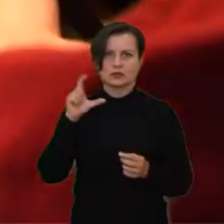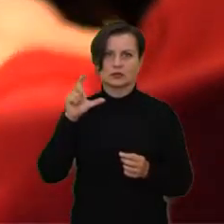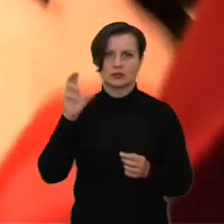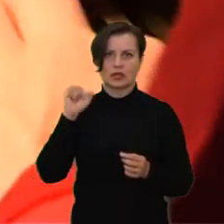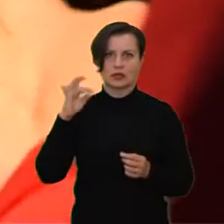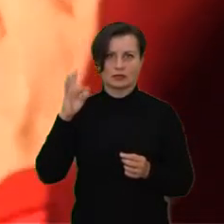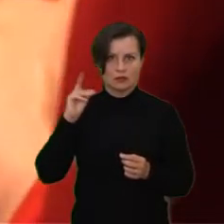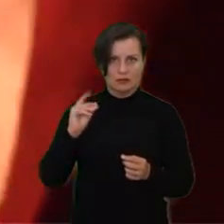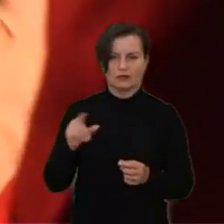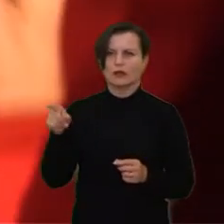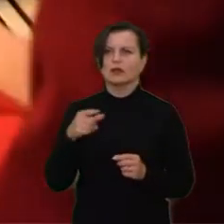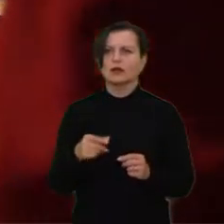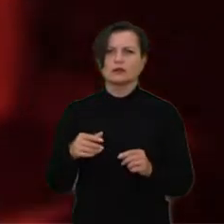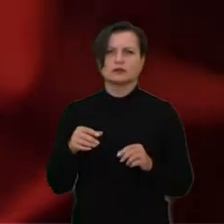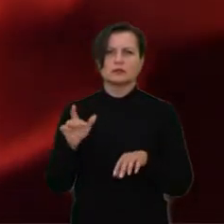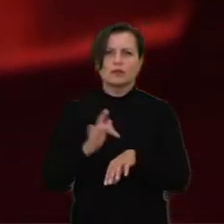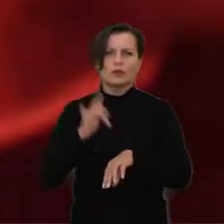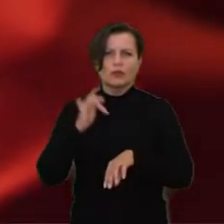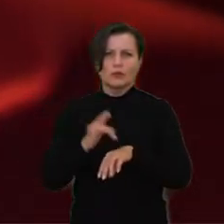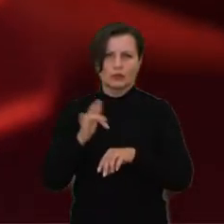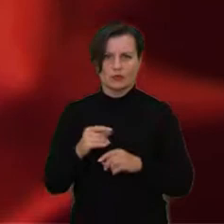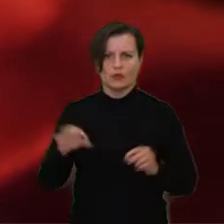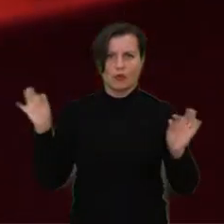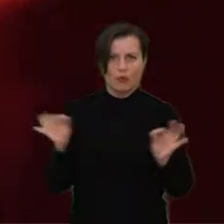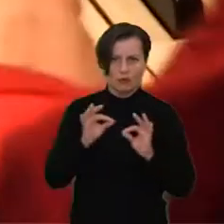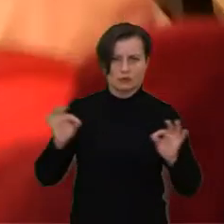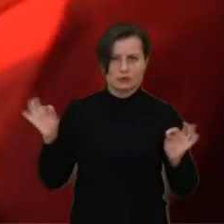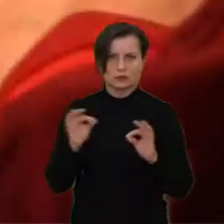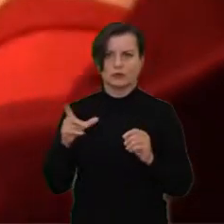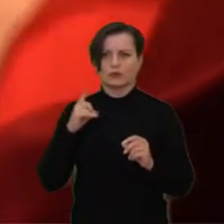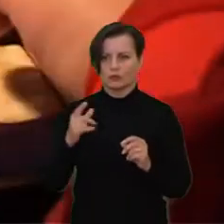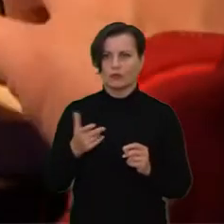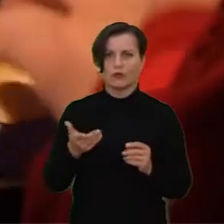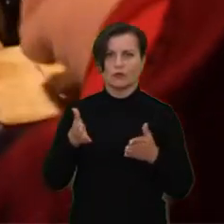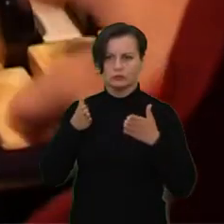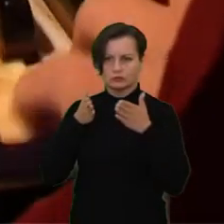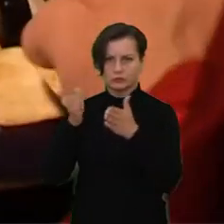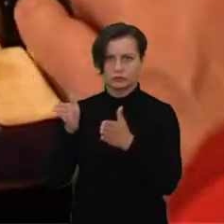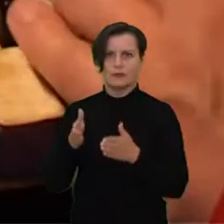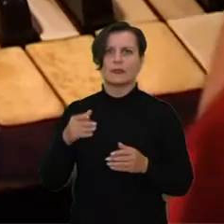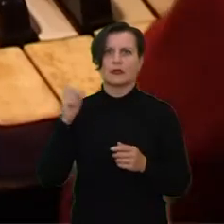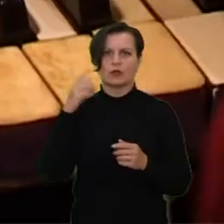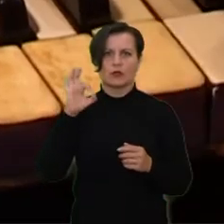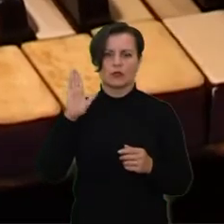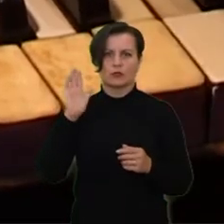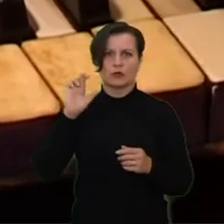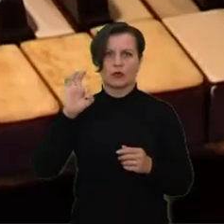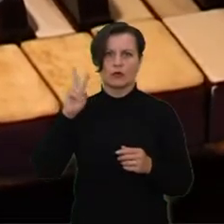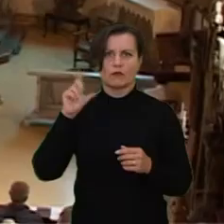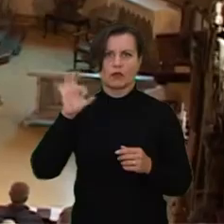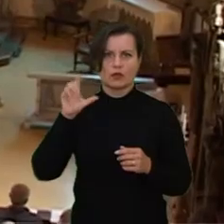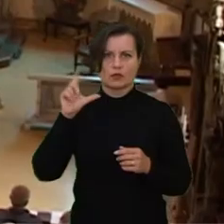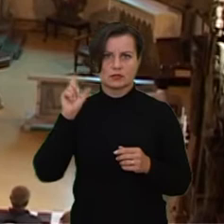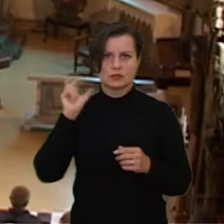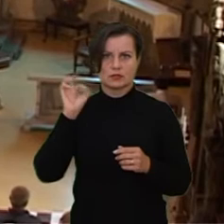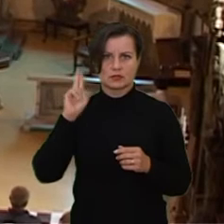Kuzmiskaitė. Įspūdingai švelnus ir jautrus koncertas buvo skirtas kunigo Algirdo Mykolo Dobrovolskio 99-osiams